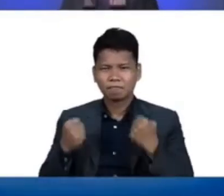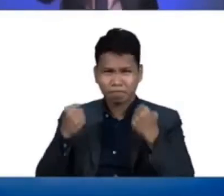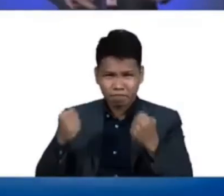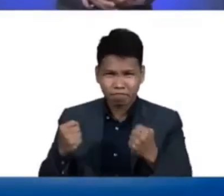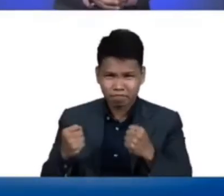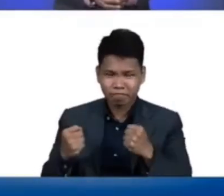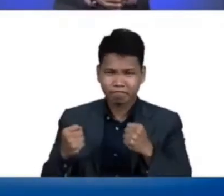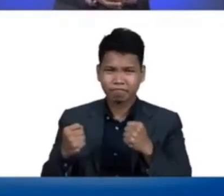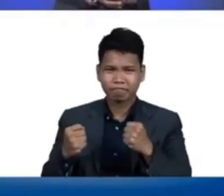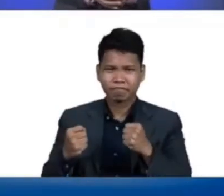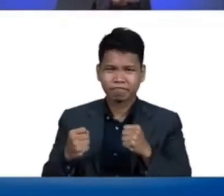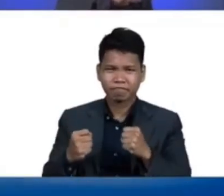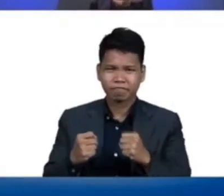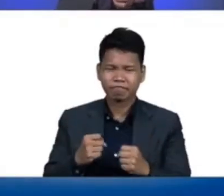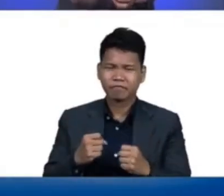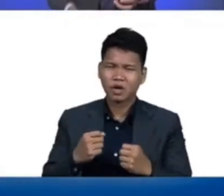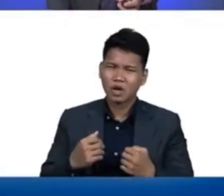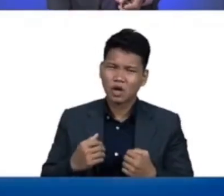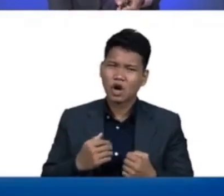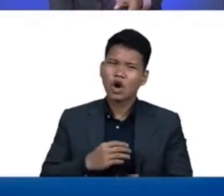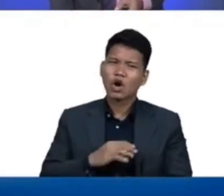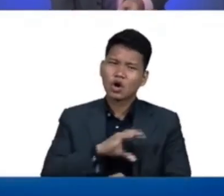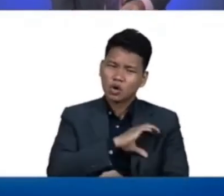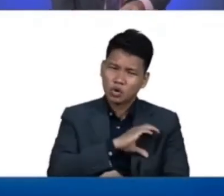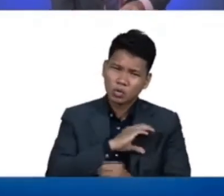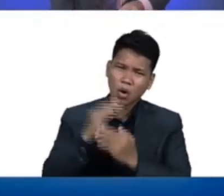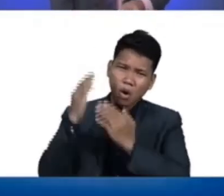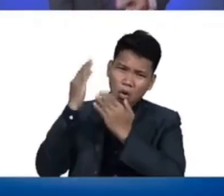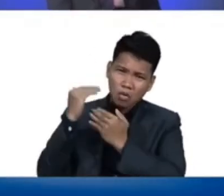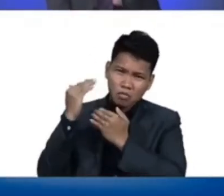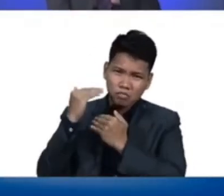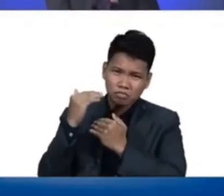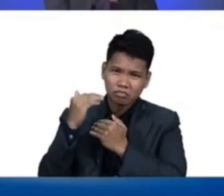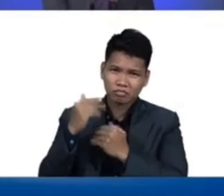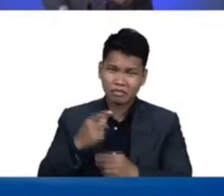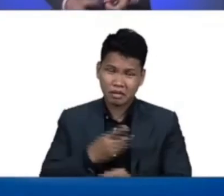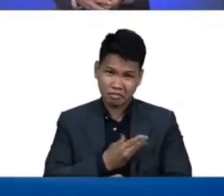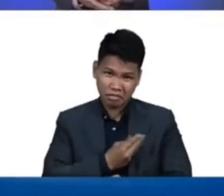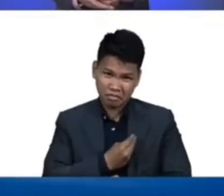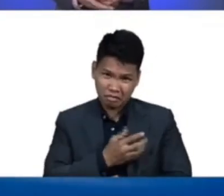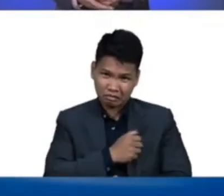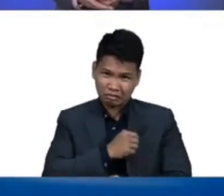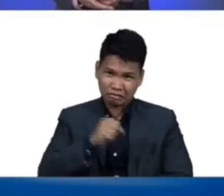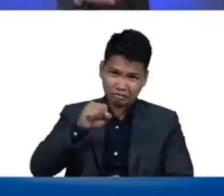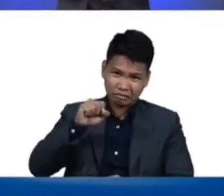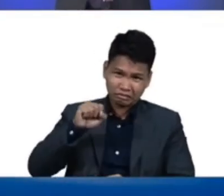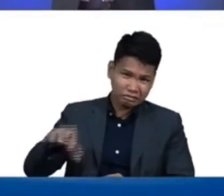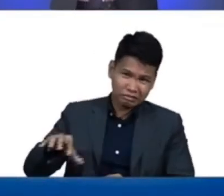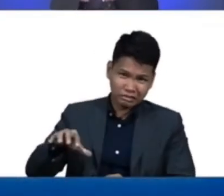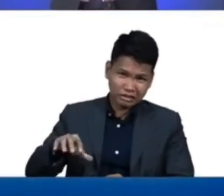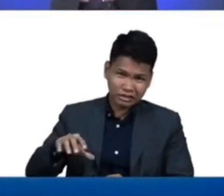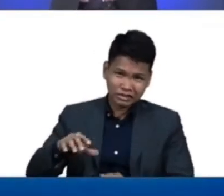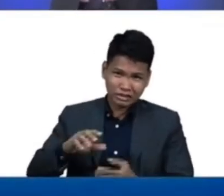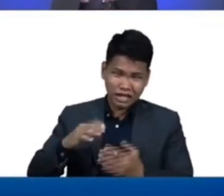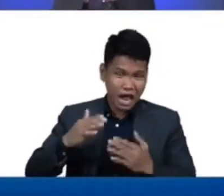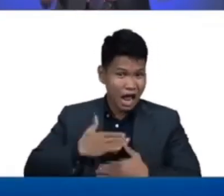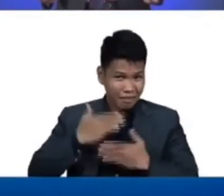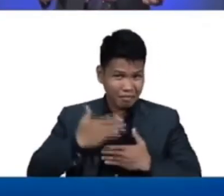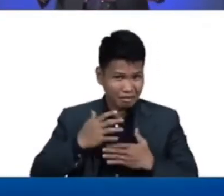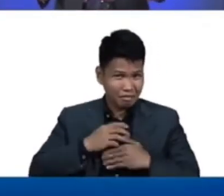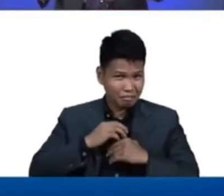pag-asa has guilt stolen your joy and rub you happiness ang inyo bang mga